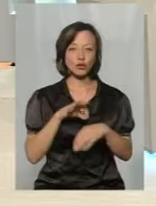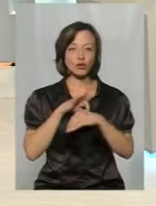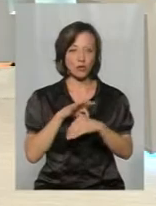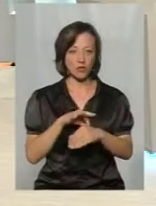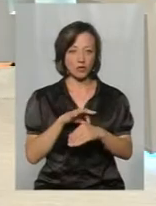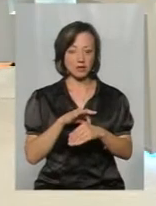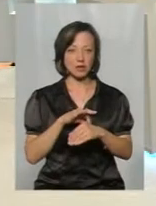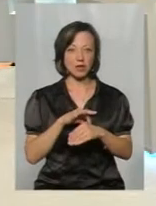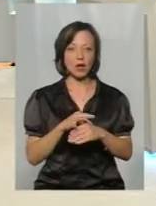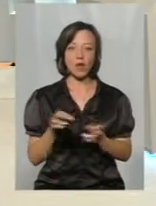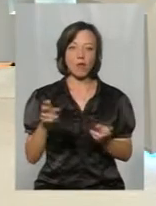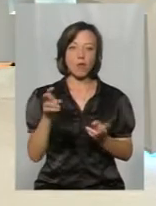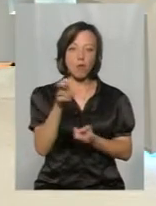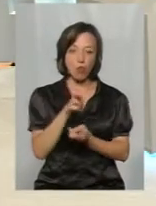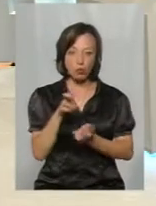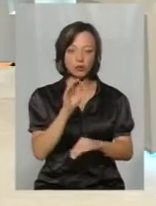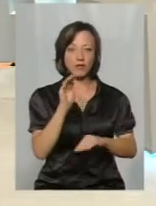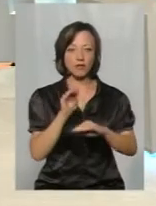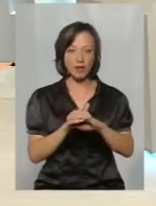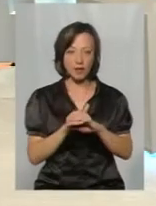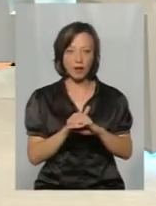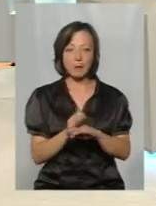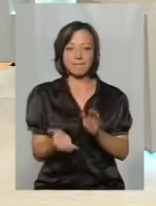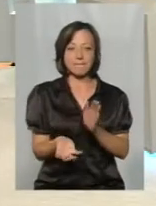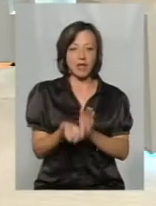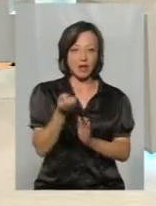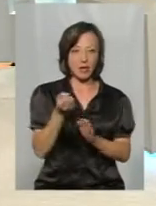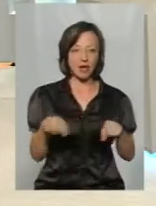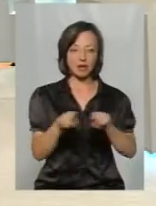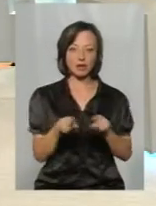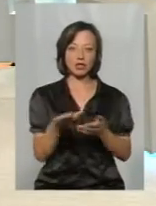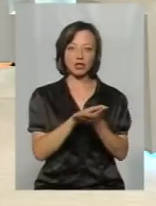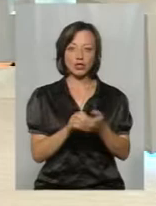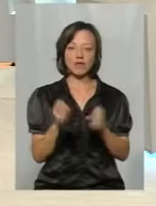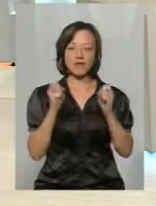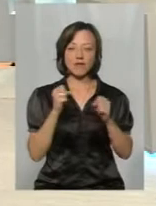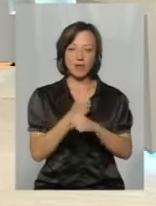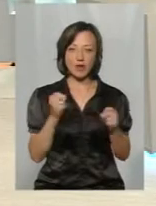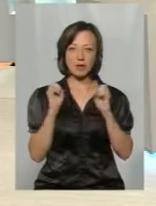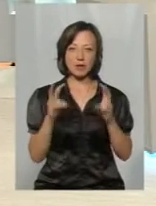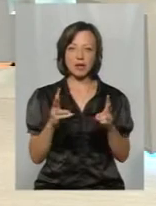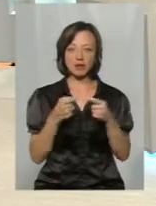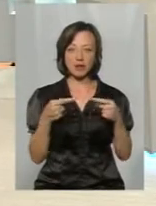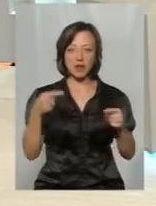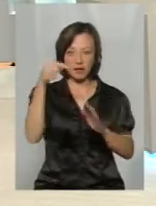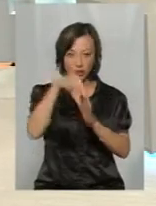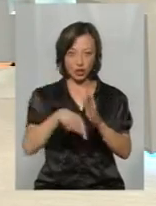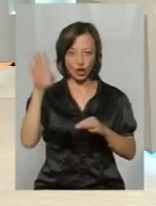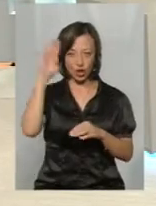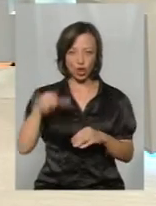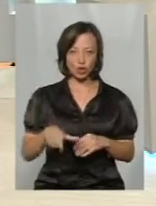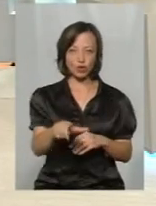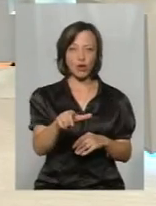пошук, виявлення, підняття, а також знищення вибухонезпечних предметів, які знаходяться на дні річок.